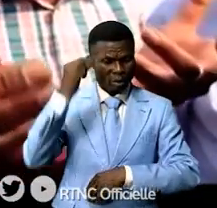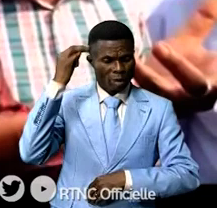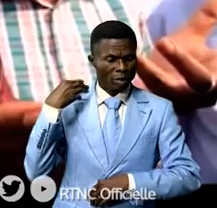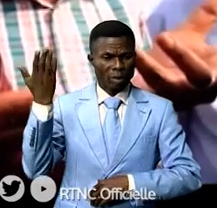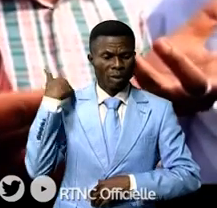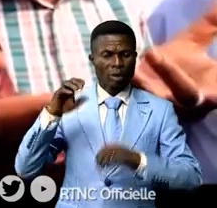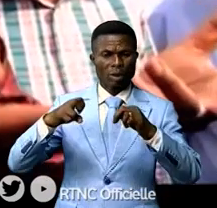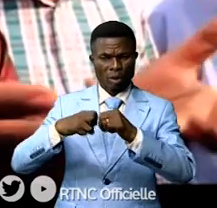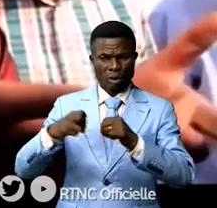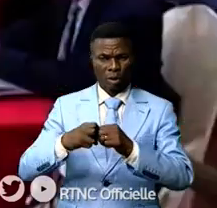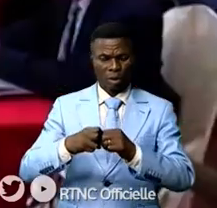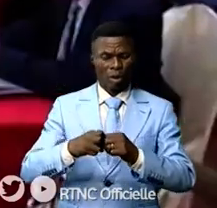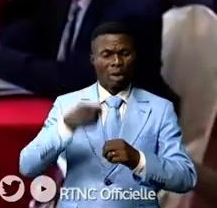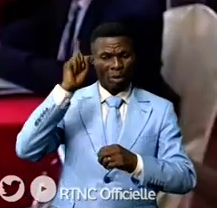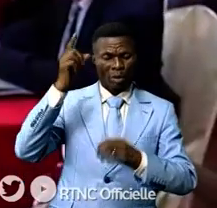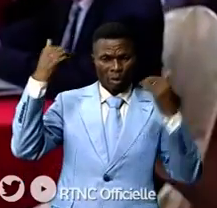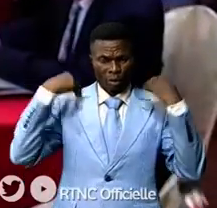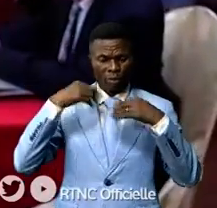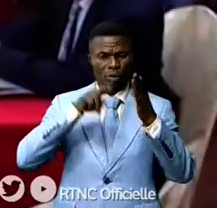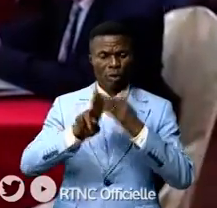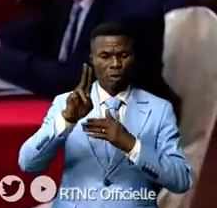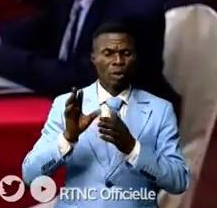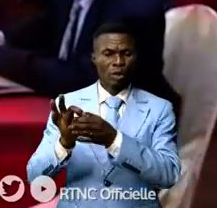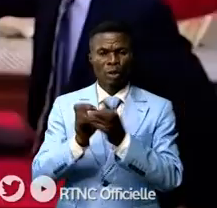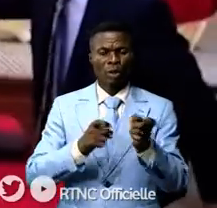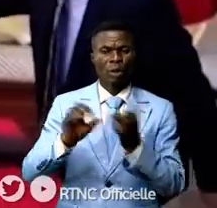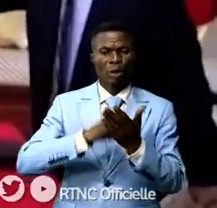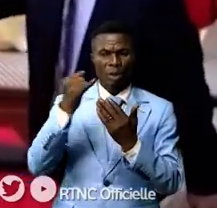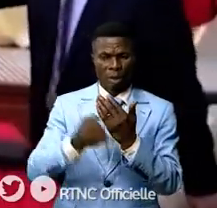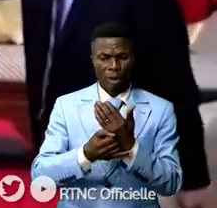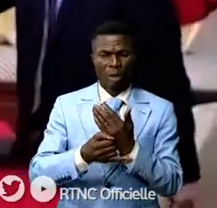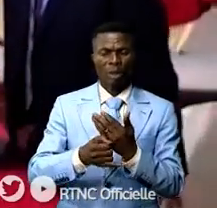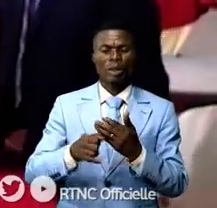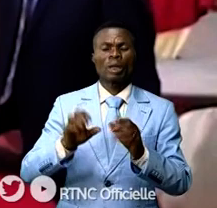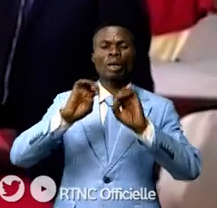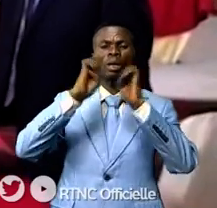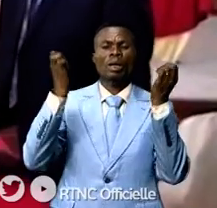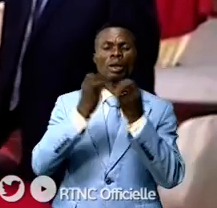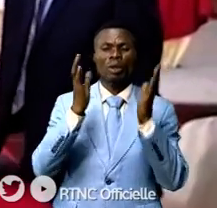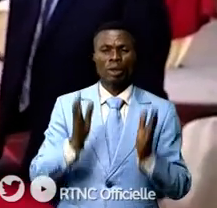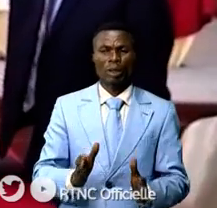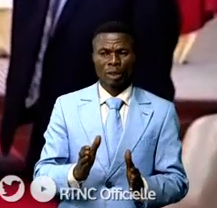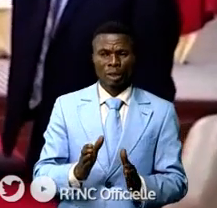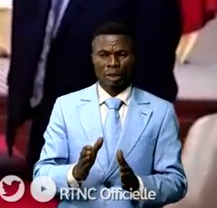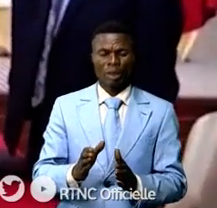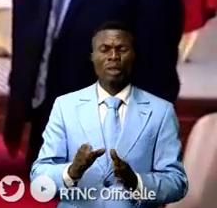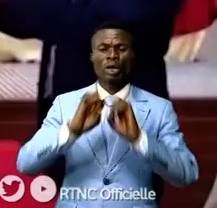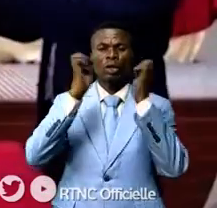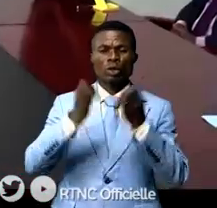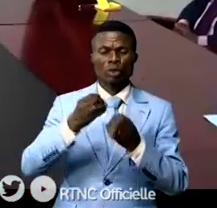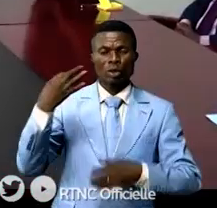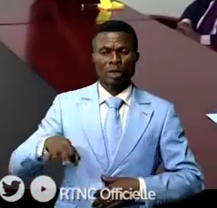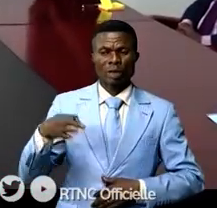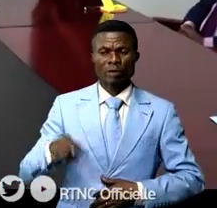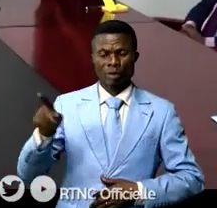Hydrocarbures, maître d'ouvrage, l'unité de gestion du projet qui est le maître d'œuvre et l'entrepreneur Limnodical Engineering.